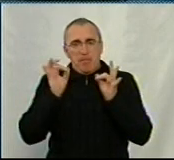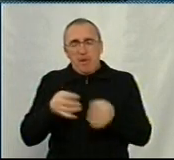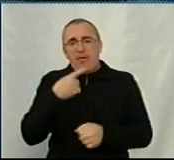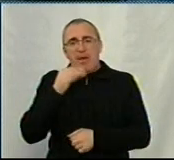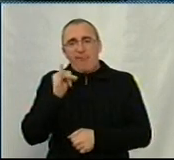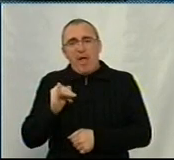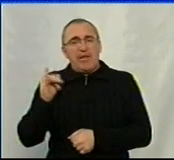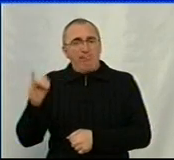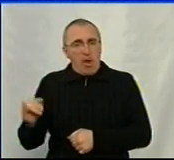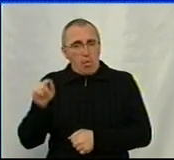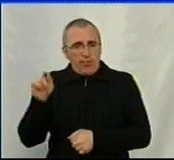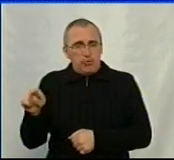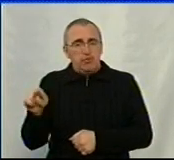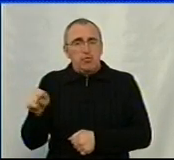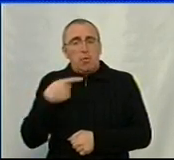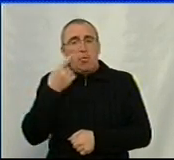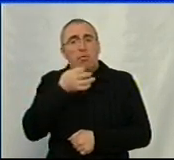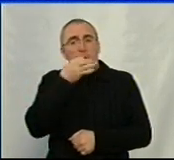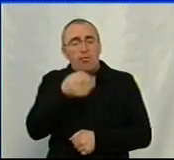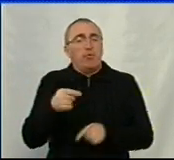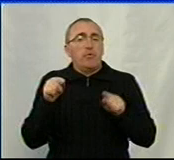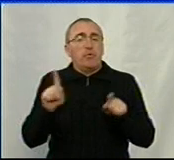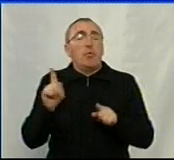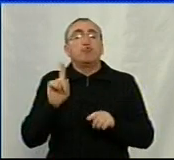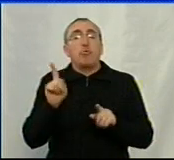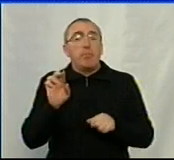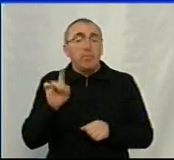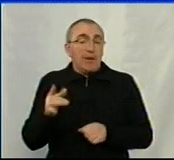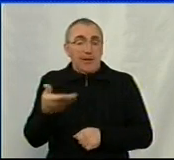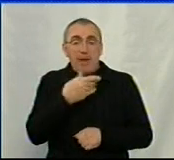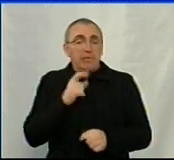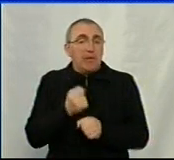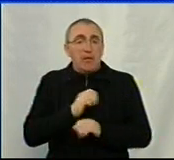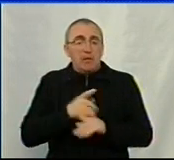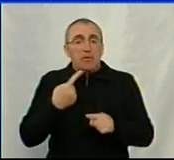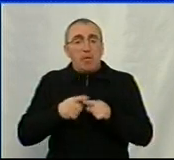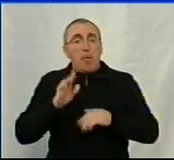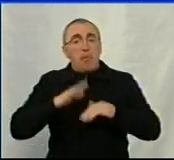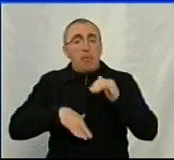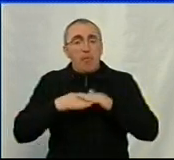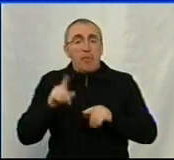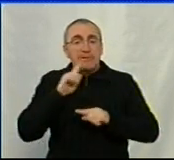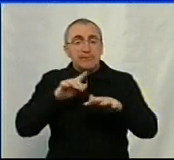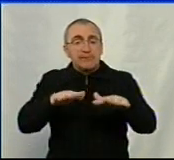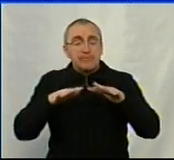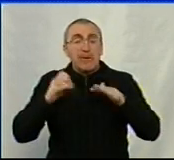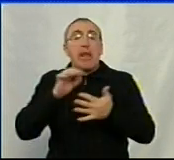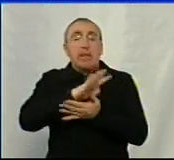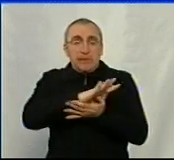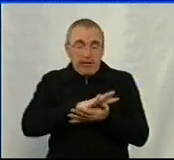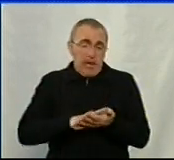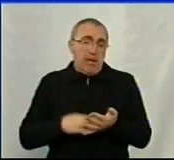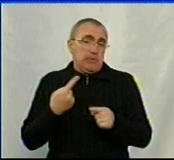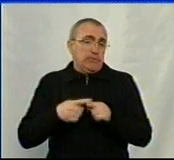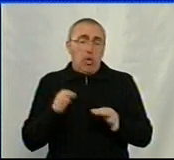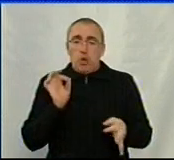Іван Іванович, коли говорив про те, що чому би нам не зробити таку практику сесійних засідань і надалі. Це